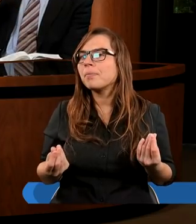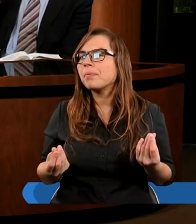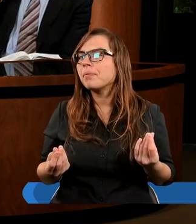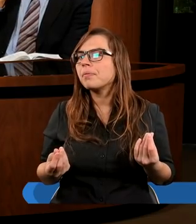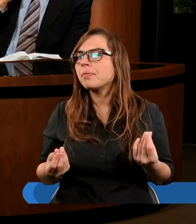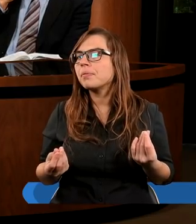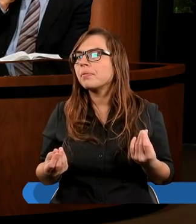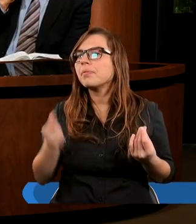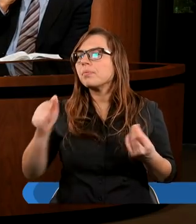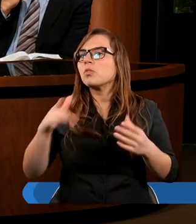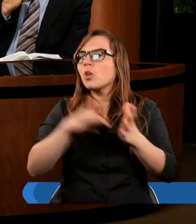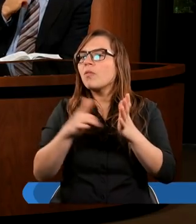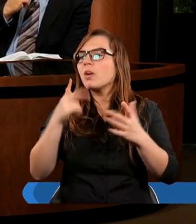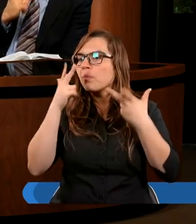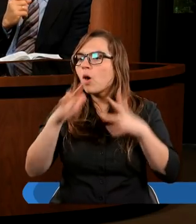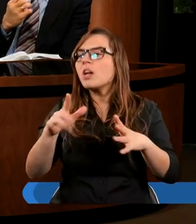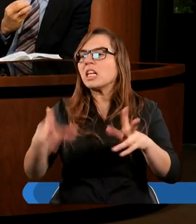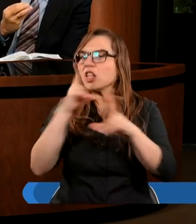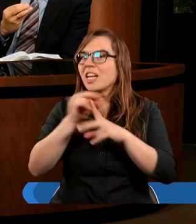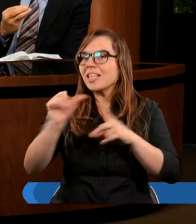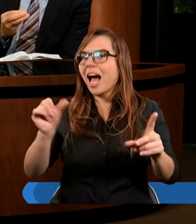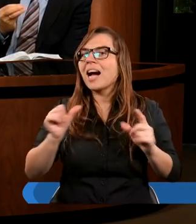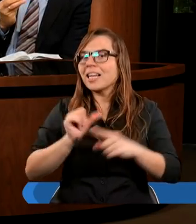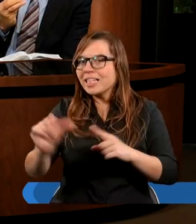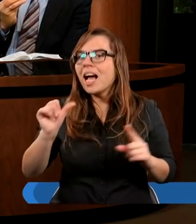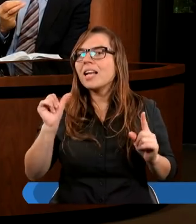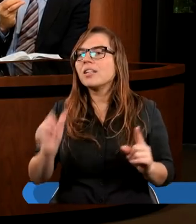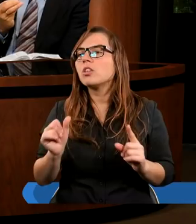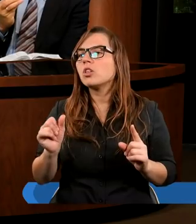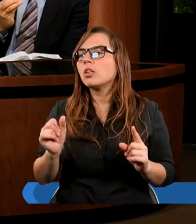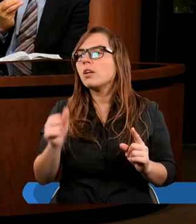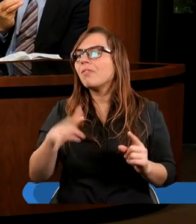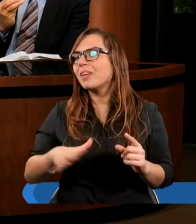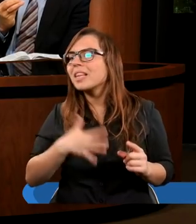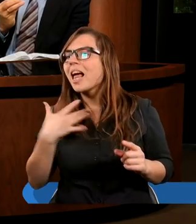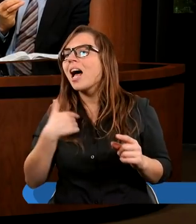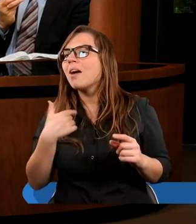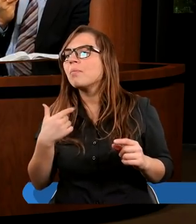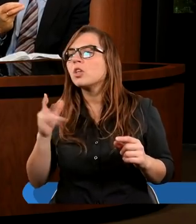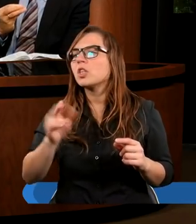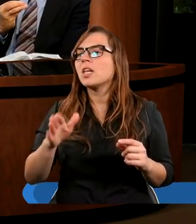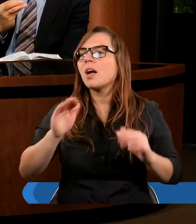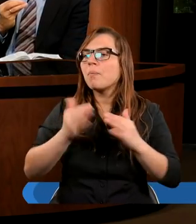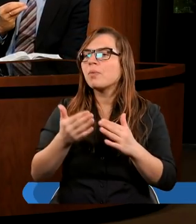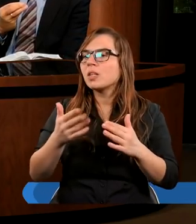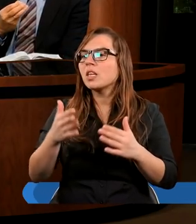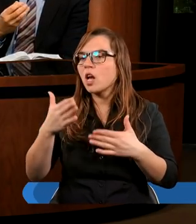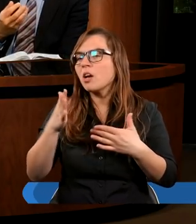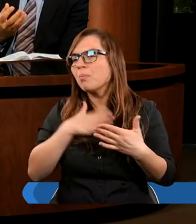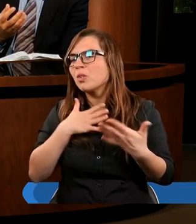ludzie by doszli do tej świadomości cały czas, że rzeczywiście tak jest, to mi się wydaje, że o wiele mniej byłoby